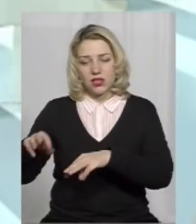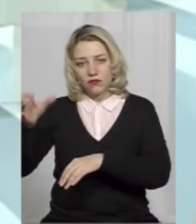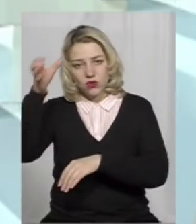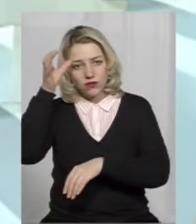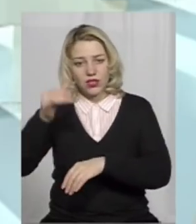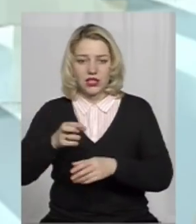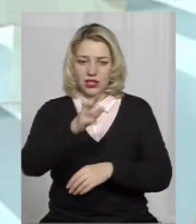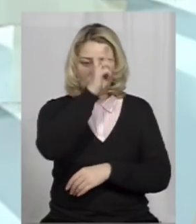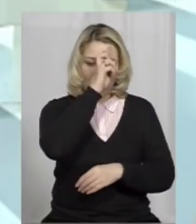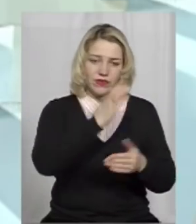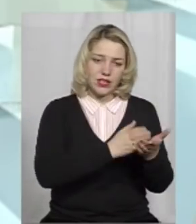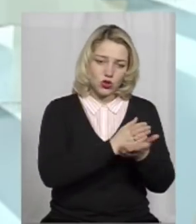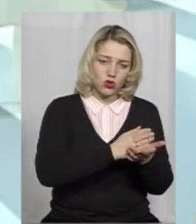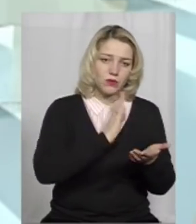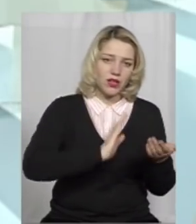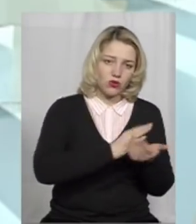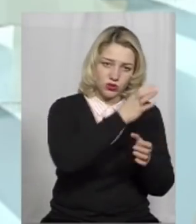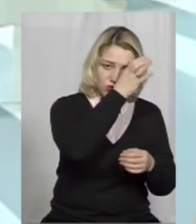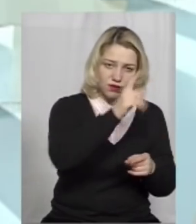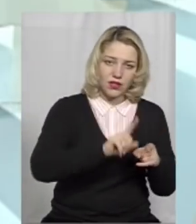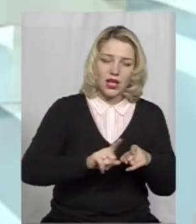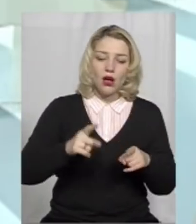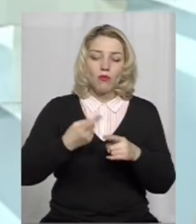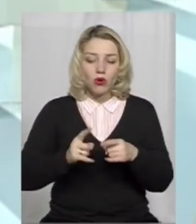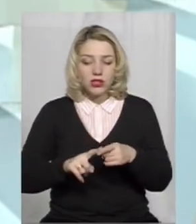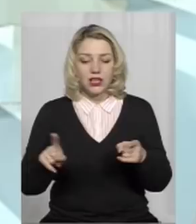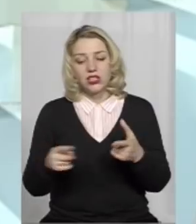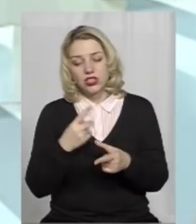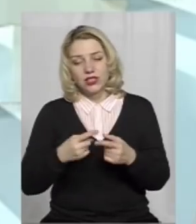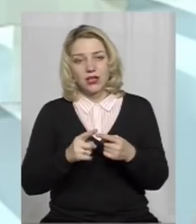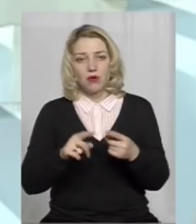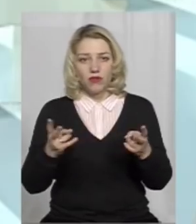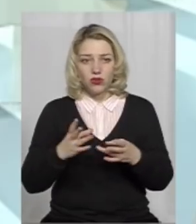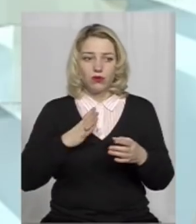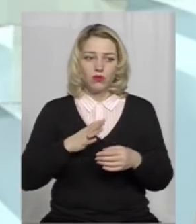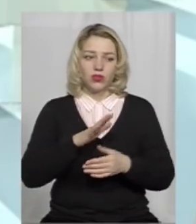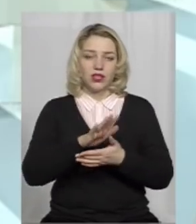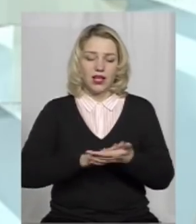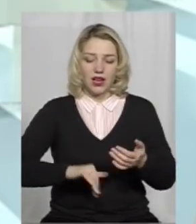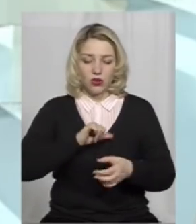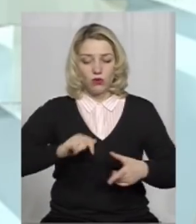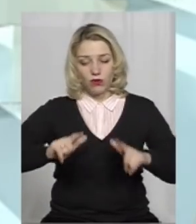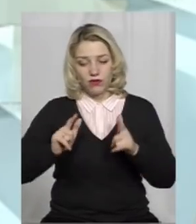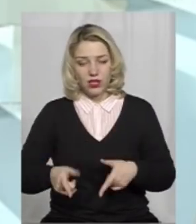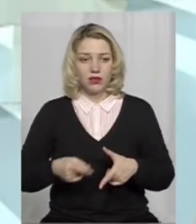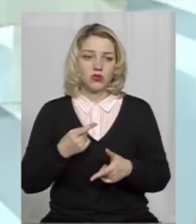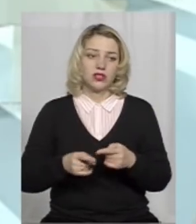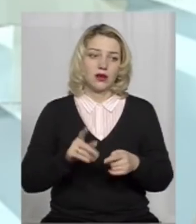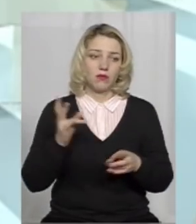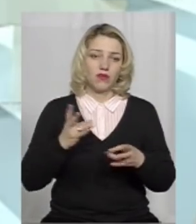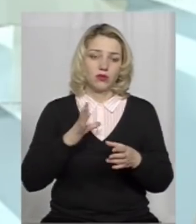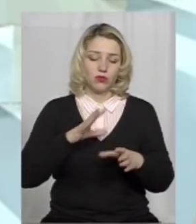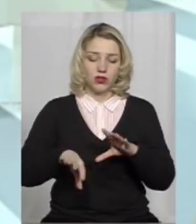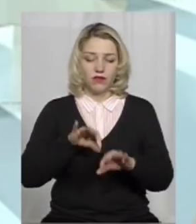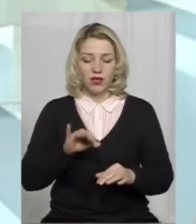освіти, Державна служба якості освіти, про те, чи це має бути далі добровільним, чи це має бути